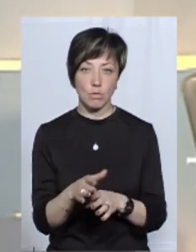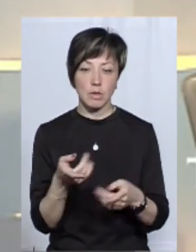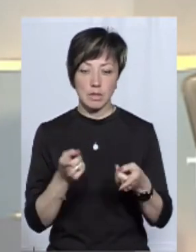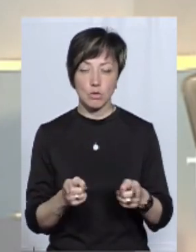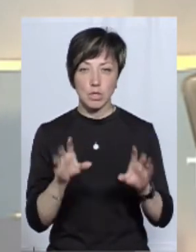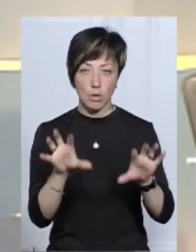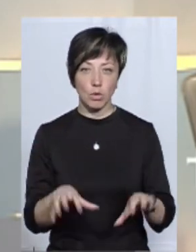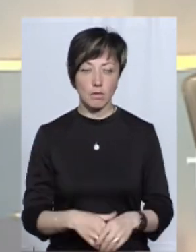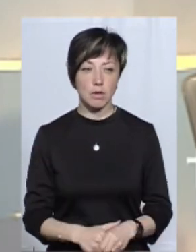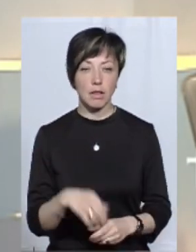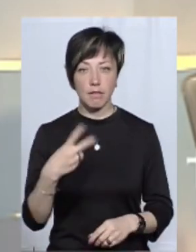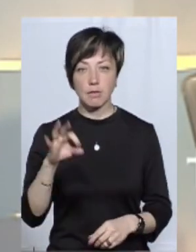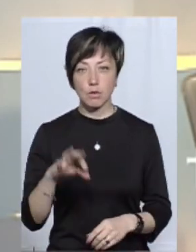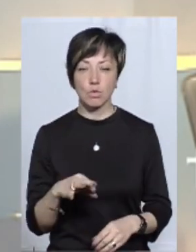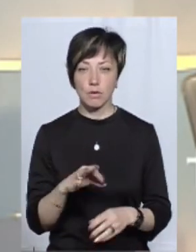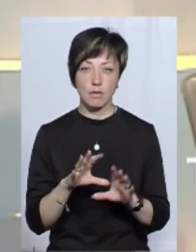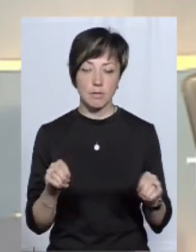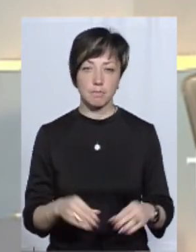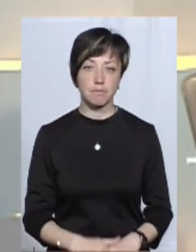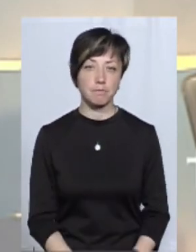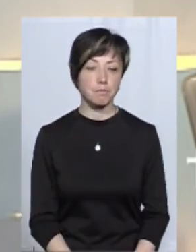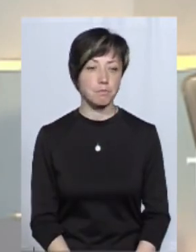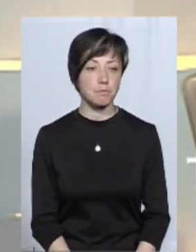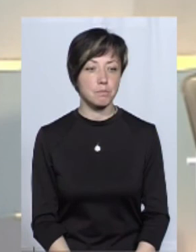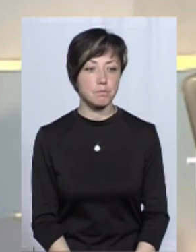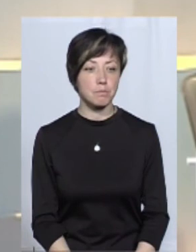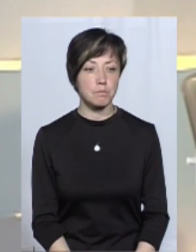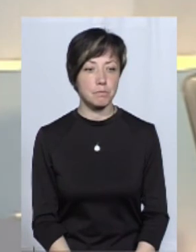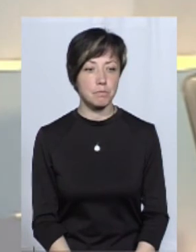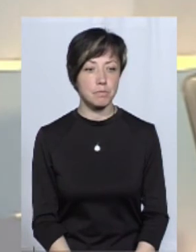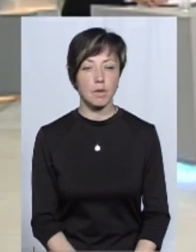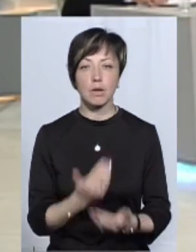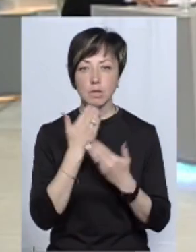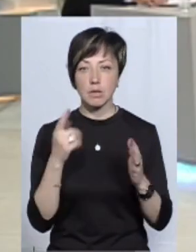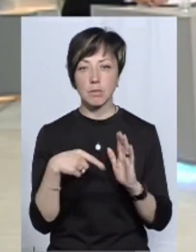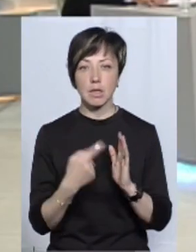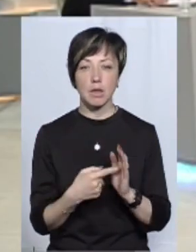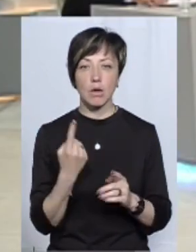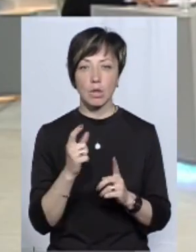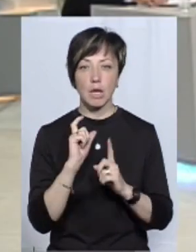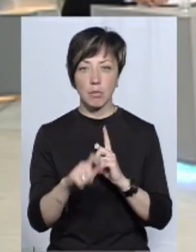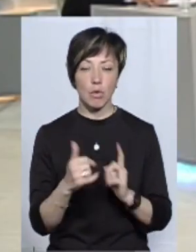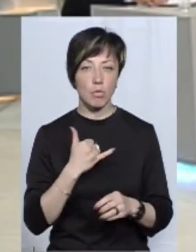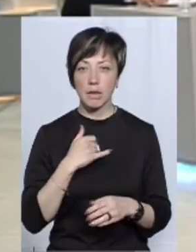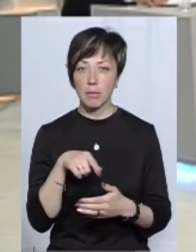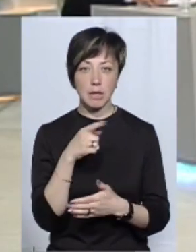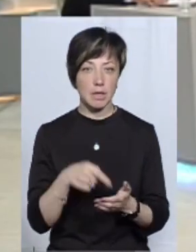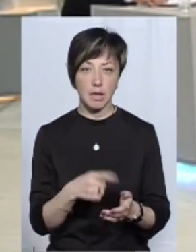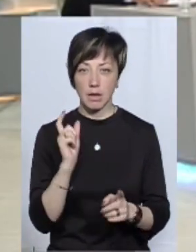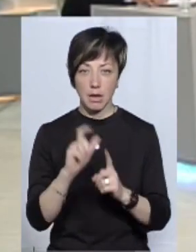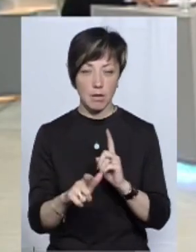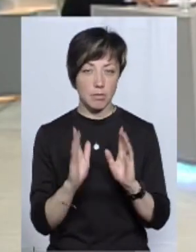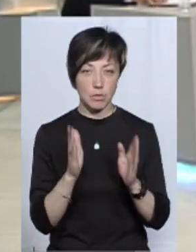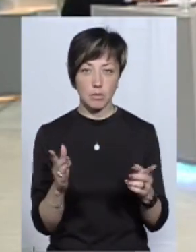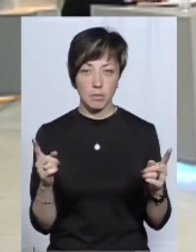виконуємо діюче законодавство. 20% з митної вартості імпортних товарів. Пані Аталій, і від вас останнє питання. У мене лише репліка, у мене не питання, у мене